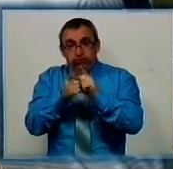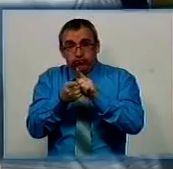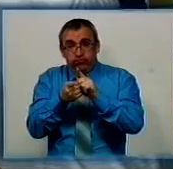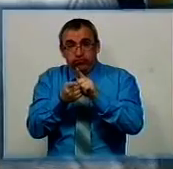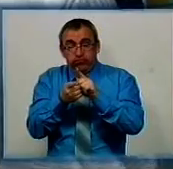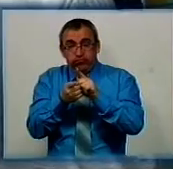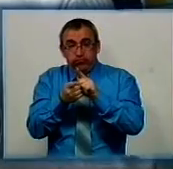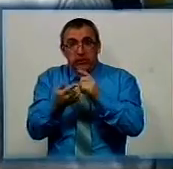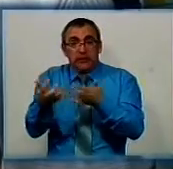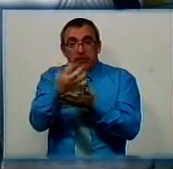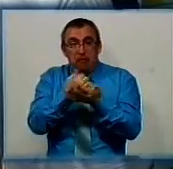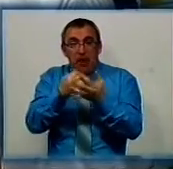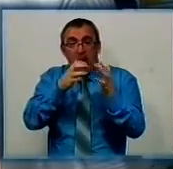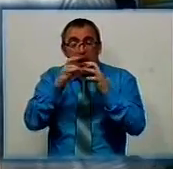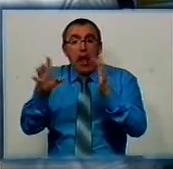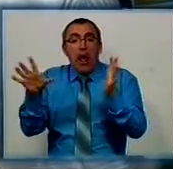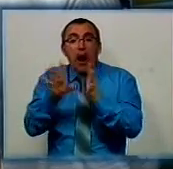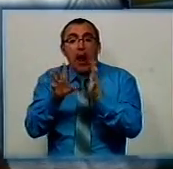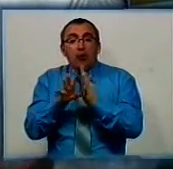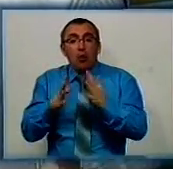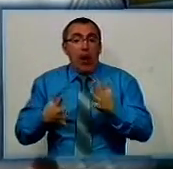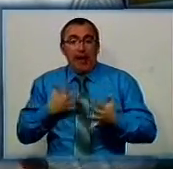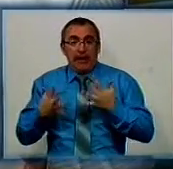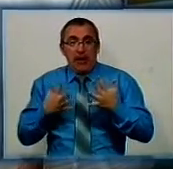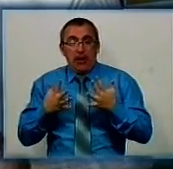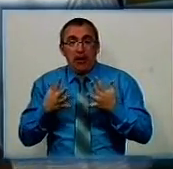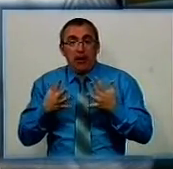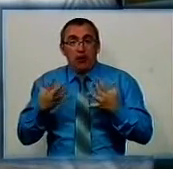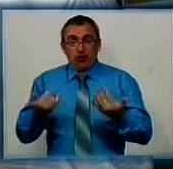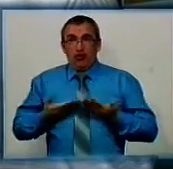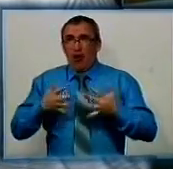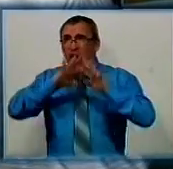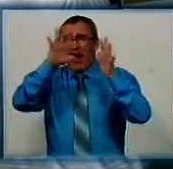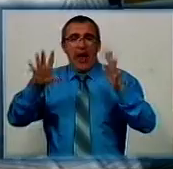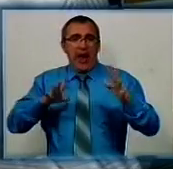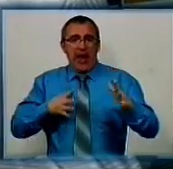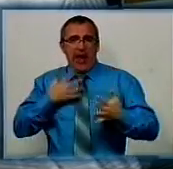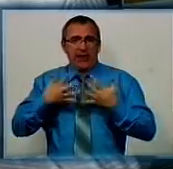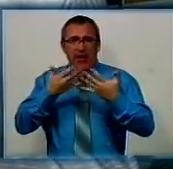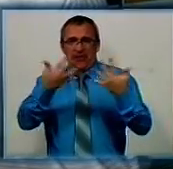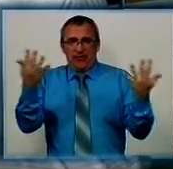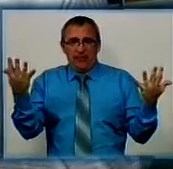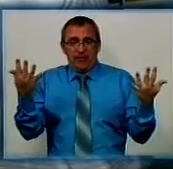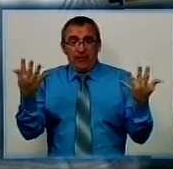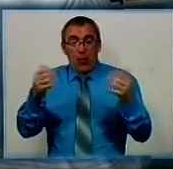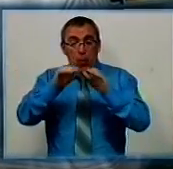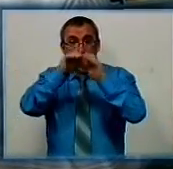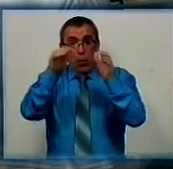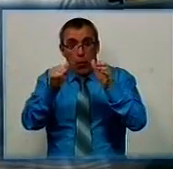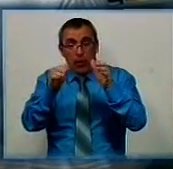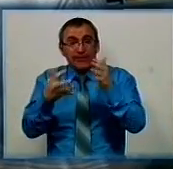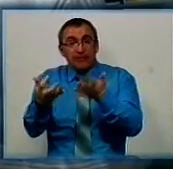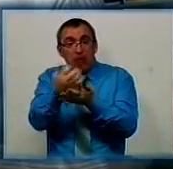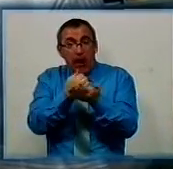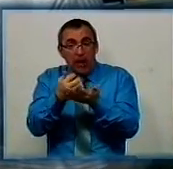збирає з хмари електроенергію. Ми живемо в океані енергії, тому саме в установці пропонується